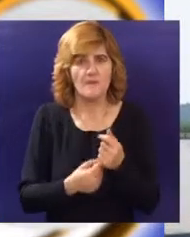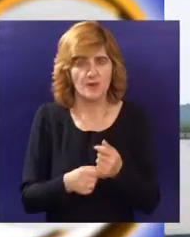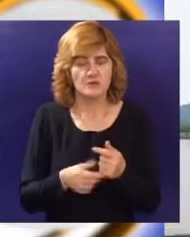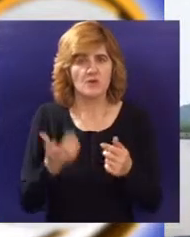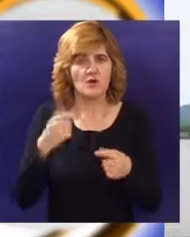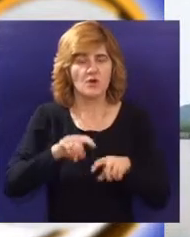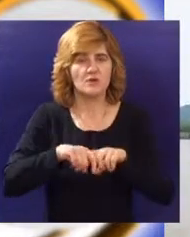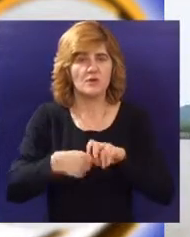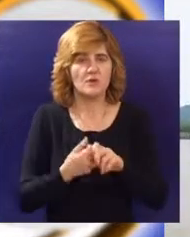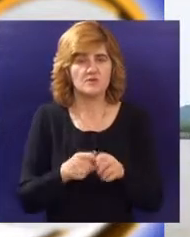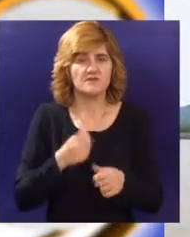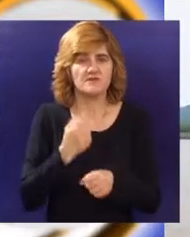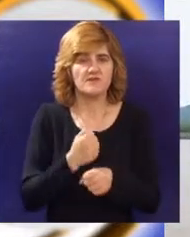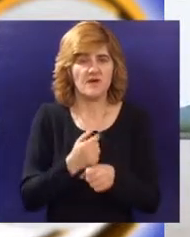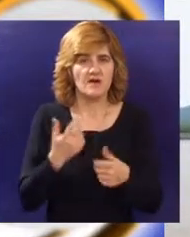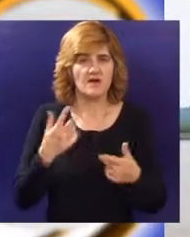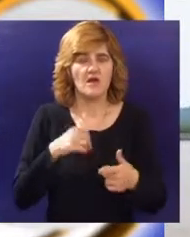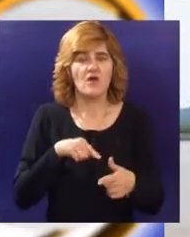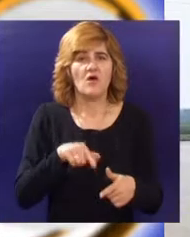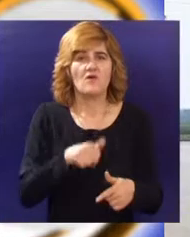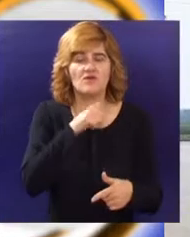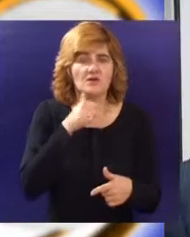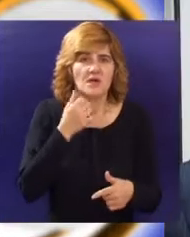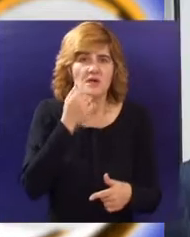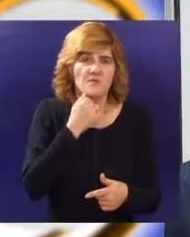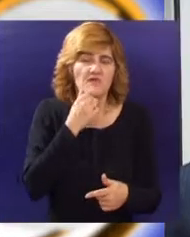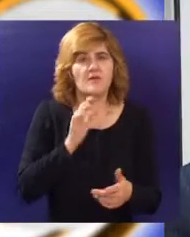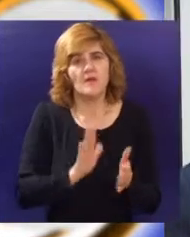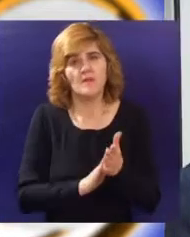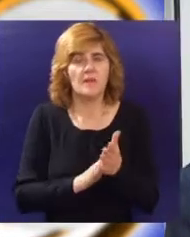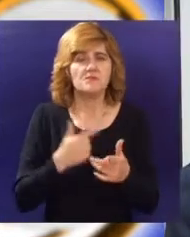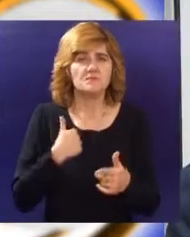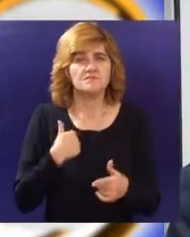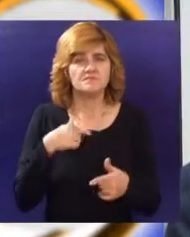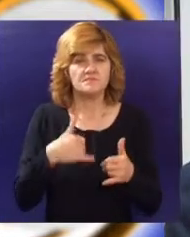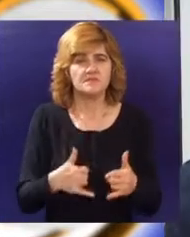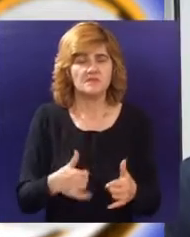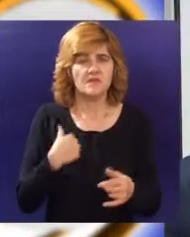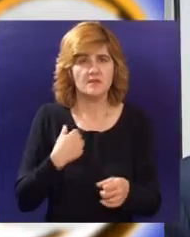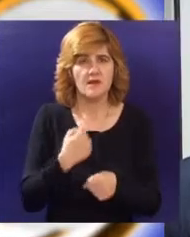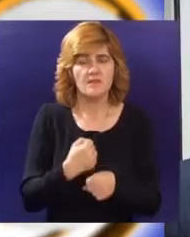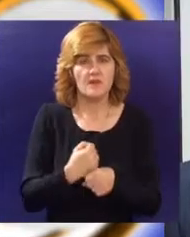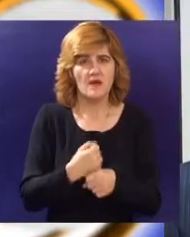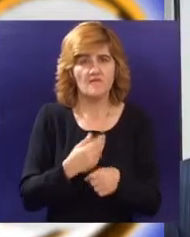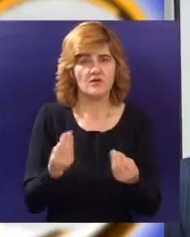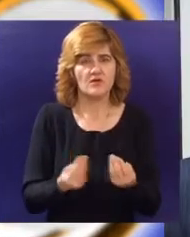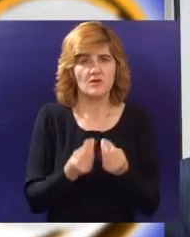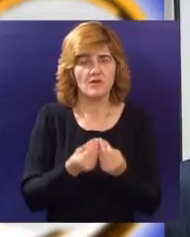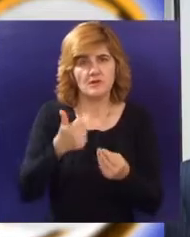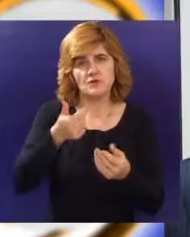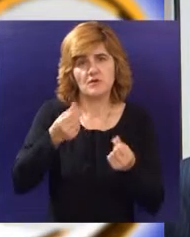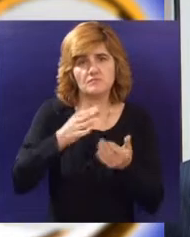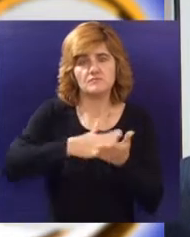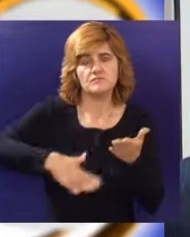projekta Logic. Industrijinske logistike, na primjer, kad vi napravite sad ovde na kraju periferije na jednoj površini od